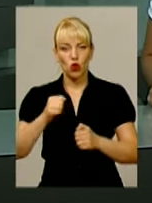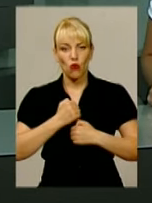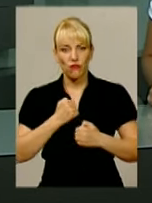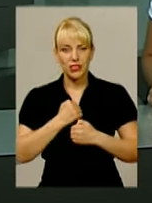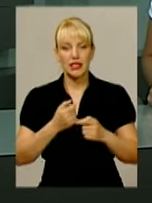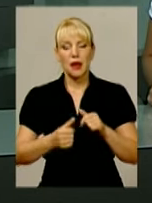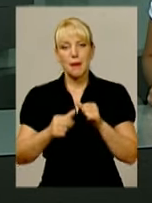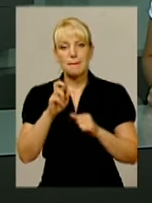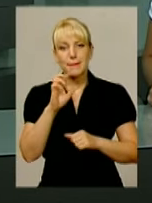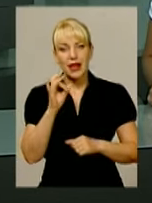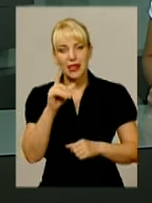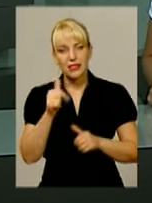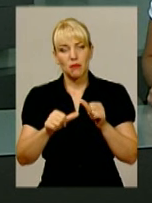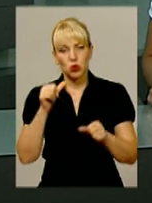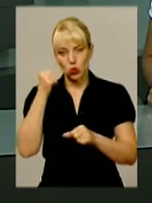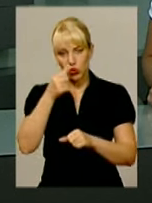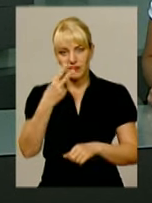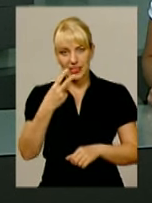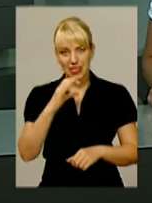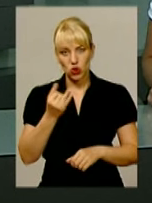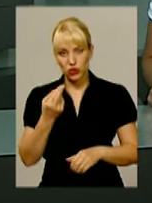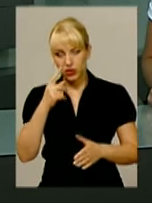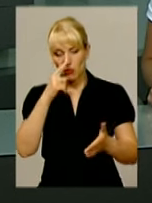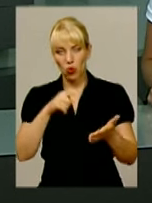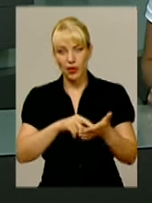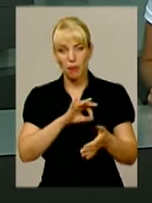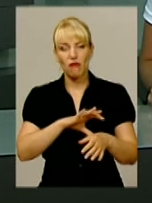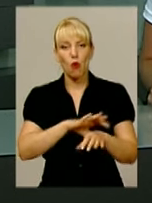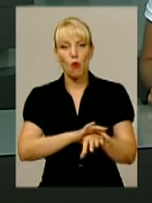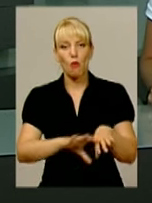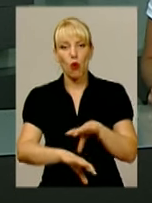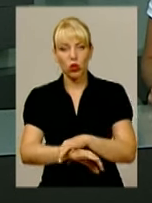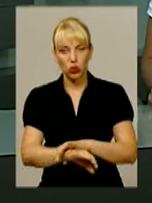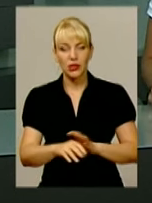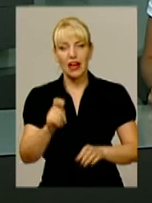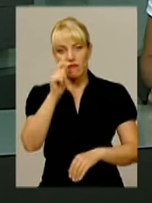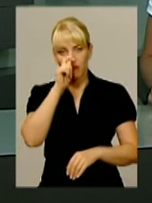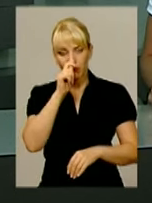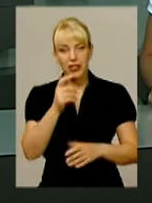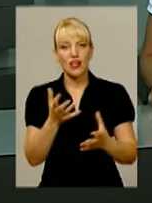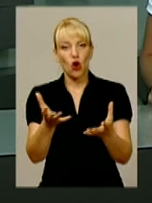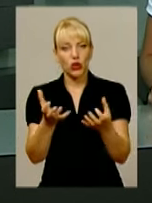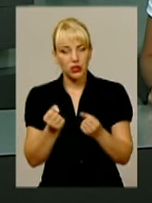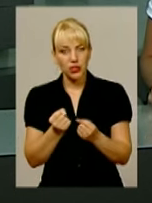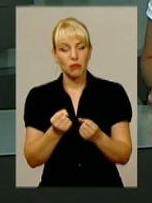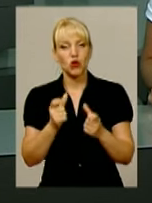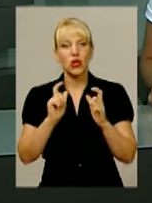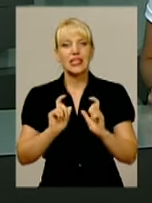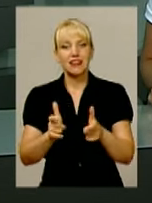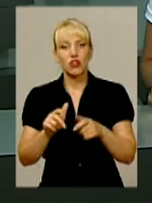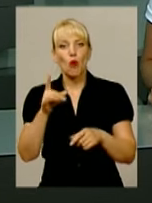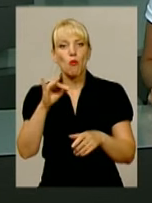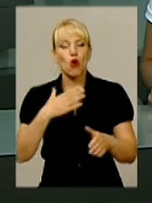року. 20 січня потрапив в полон. В квітні рідні бійця отримали звістку про загибель Руслана. 16 квітня